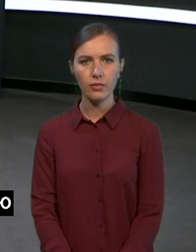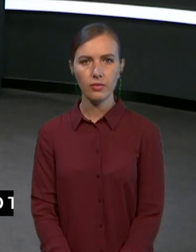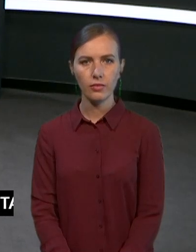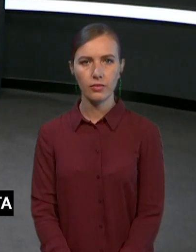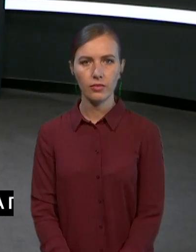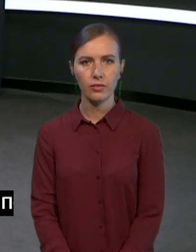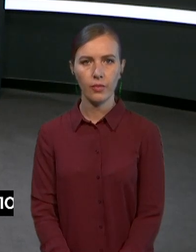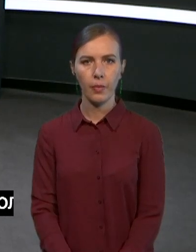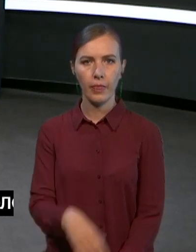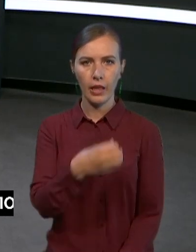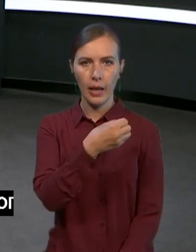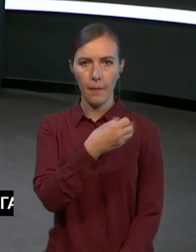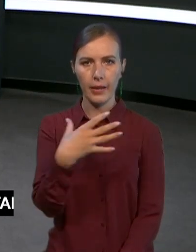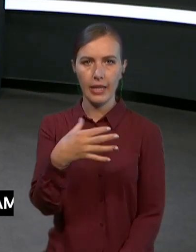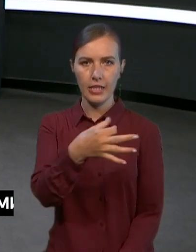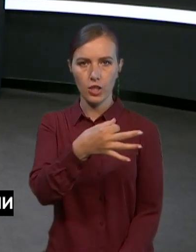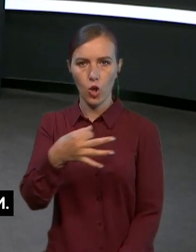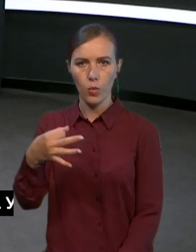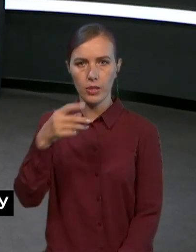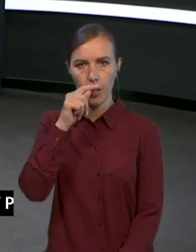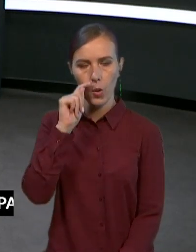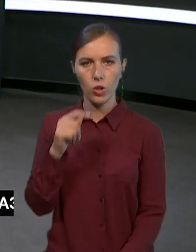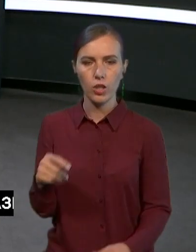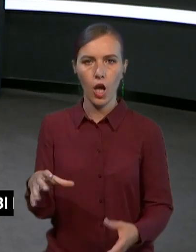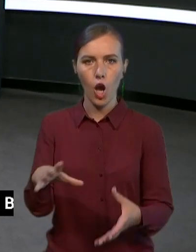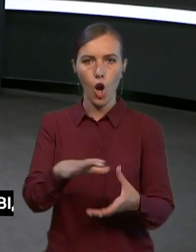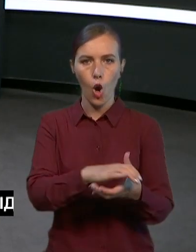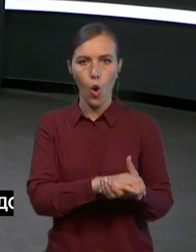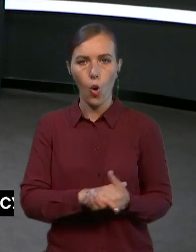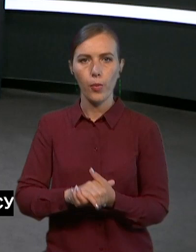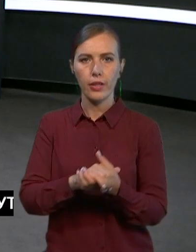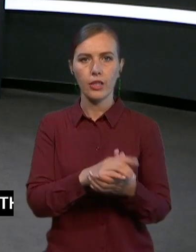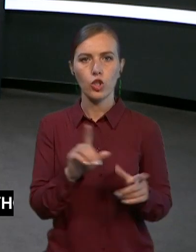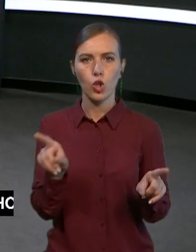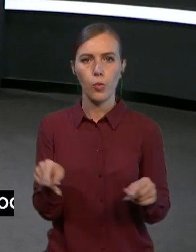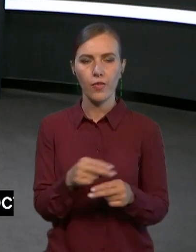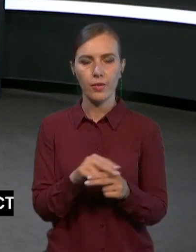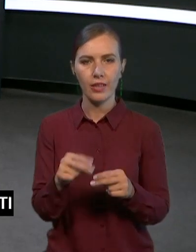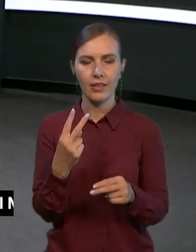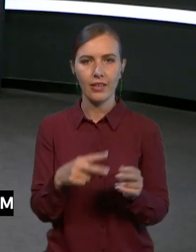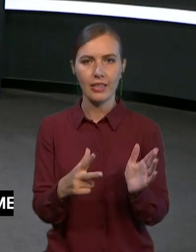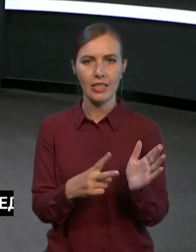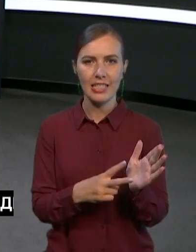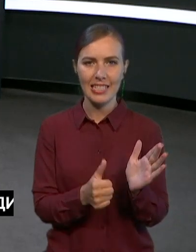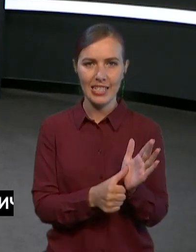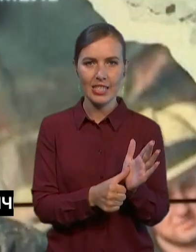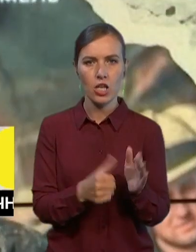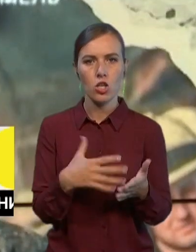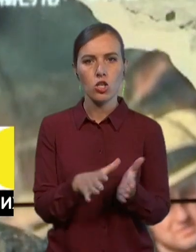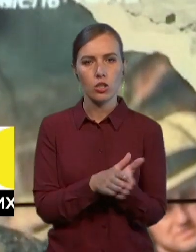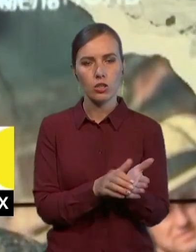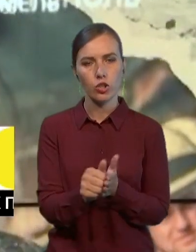15 областей України об'єдналися, щоб відбудувати 26 зруйнованих росіянами